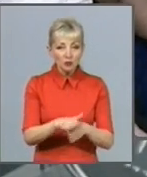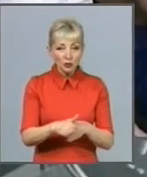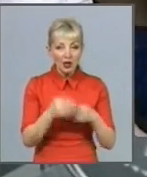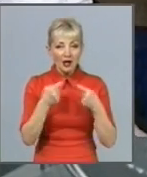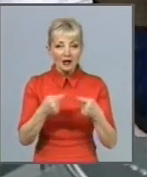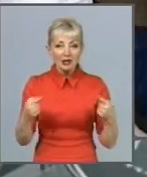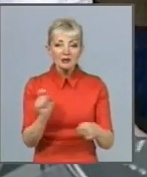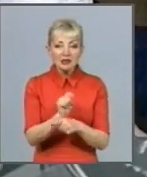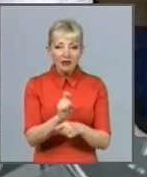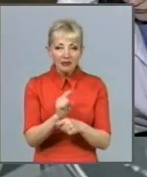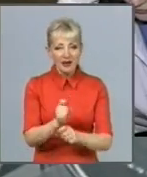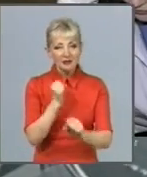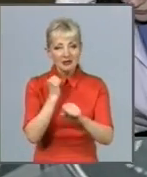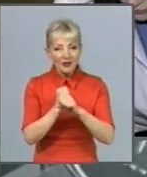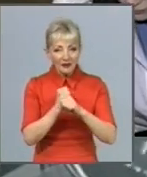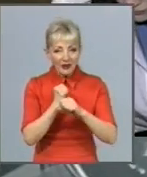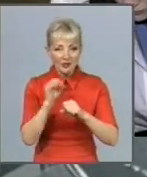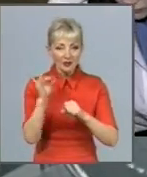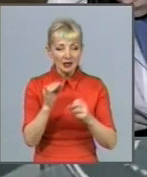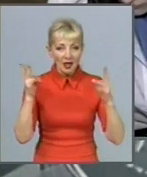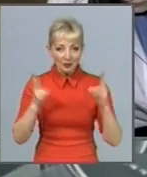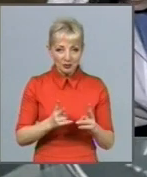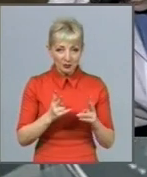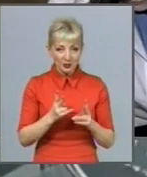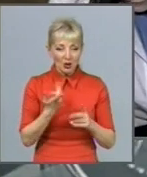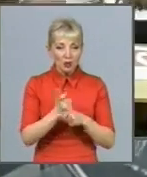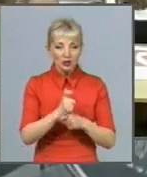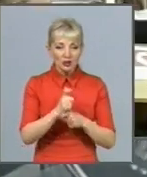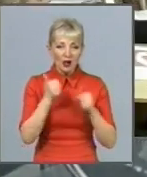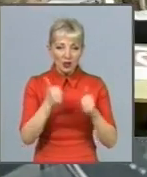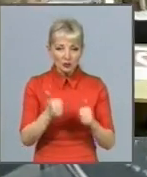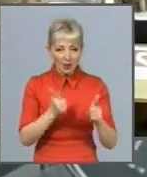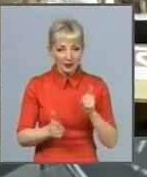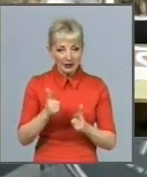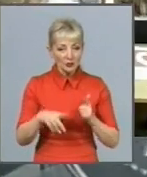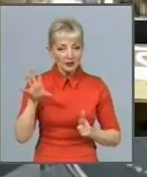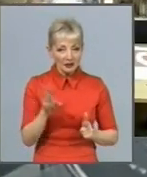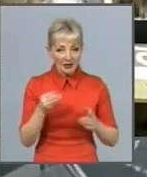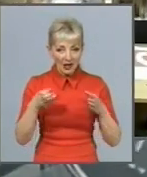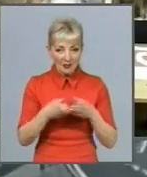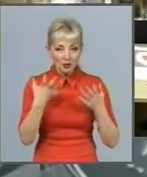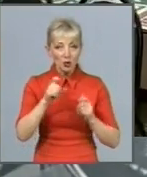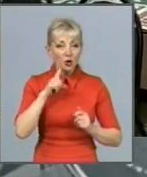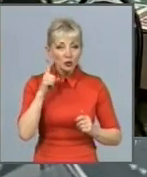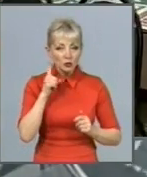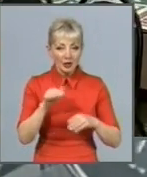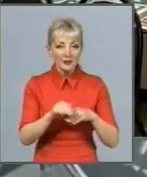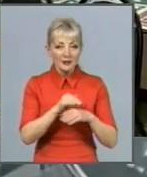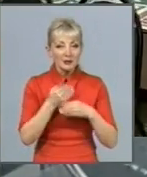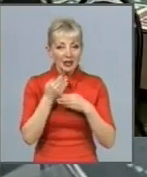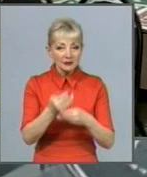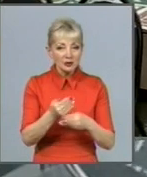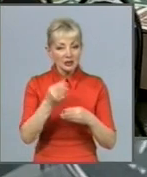стафетами, а тому потребує ретельної підготовки всієї команди. А ще юні миротворці опікуються безпекою і